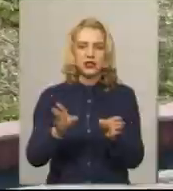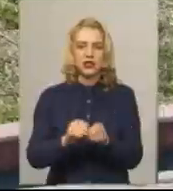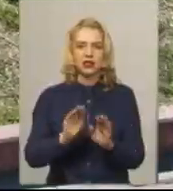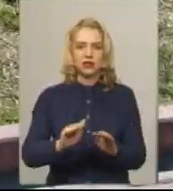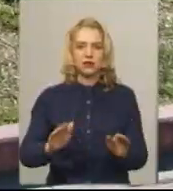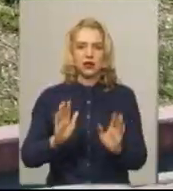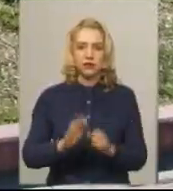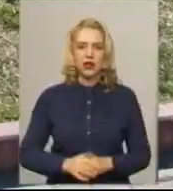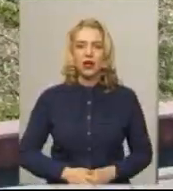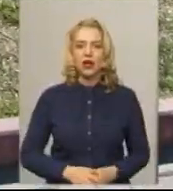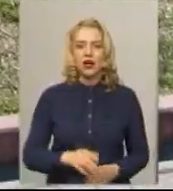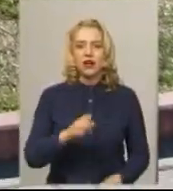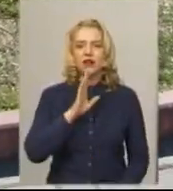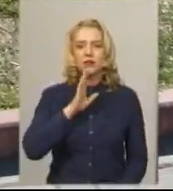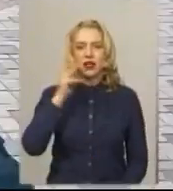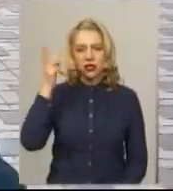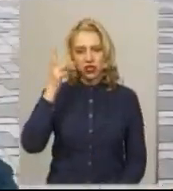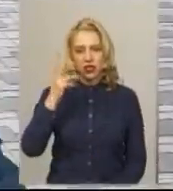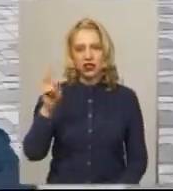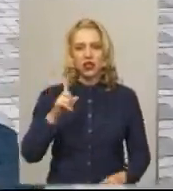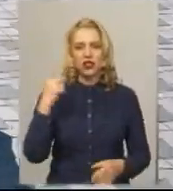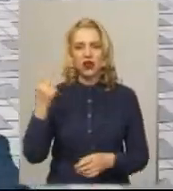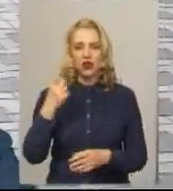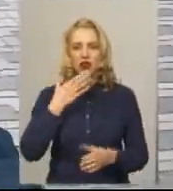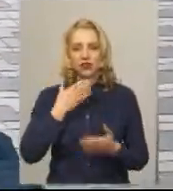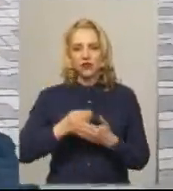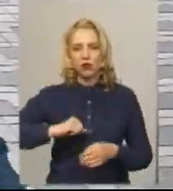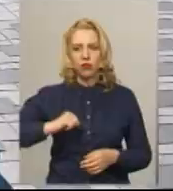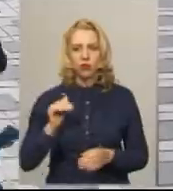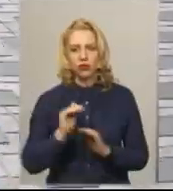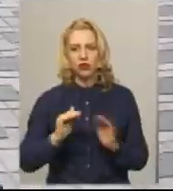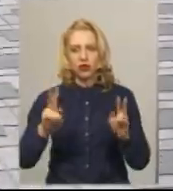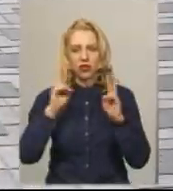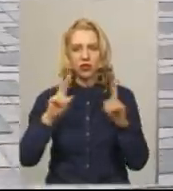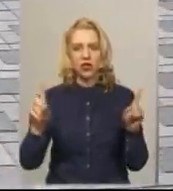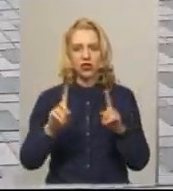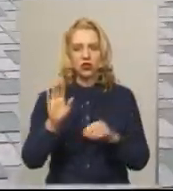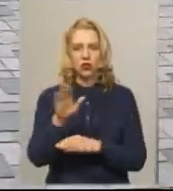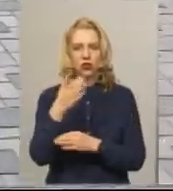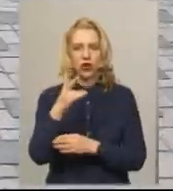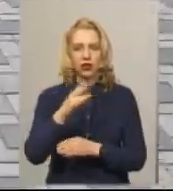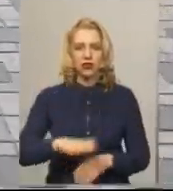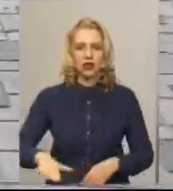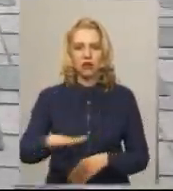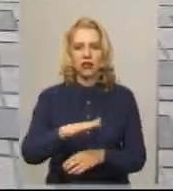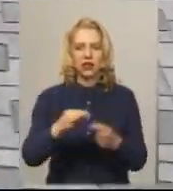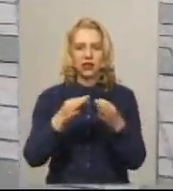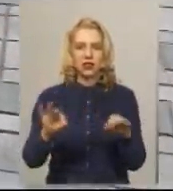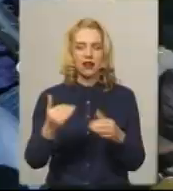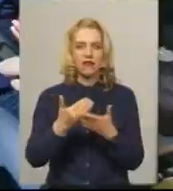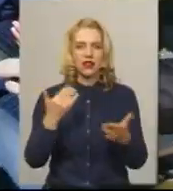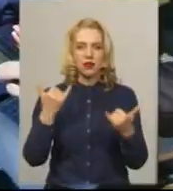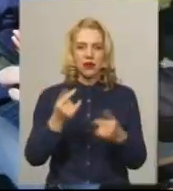Хмельничанка Віра Білуха, яка гуляла у середмісті разом із подругою та дітьми, каже, не знала, що гуляти на Майдані Незалежності відтепер